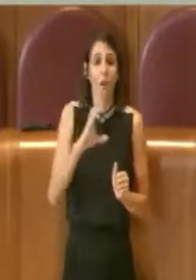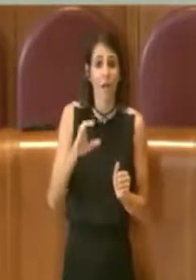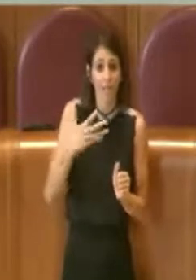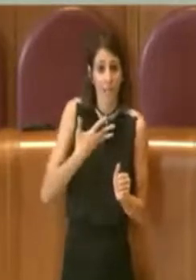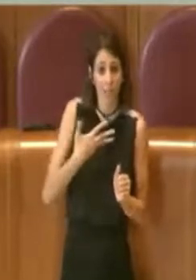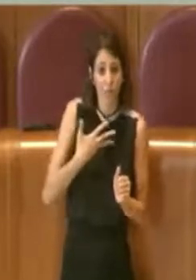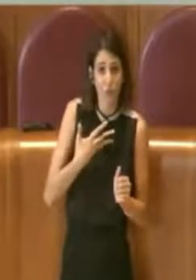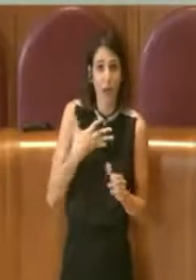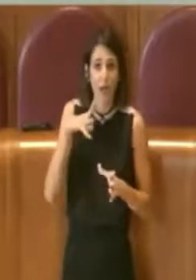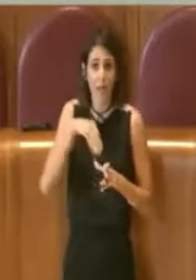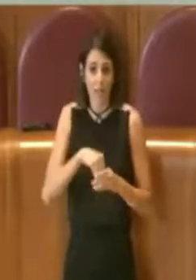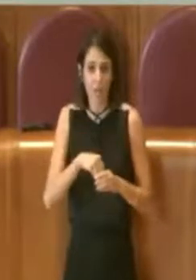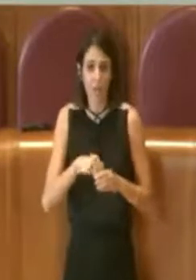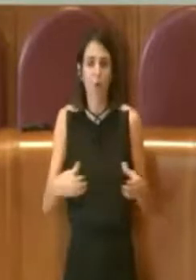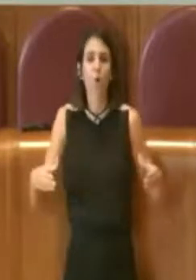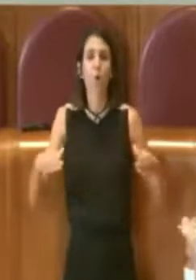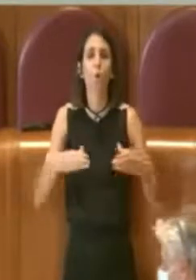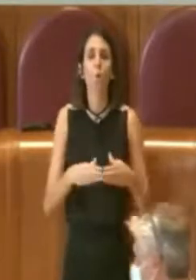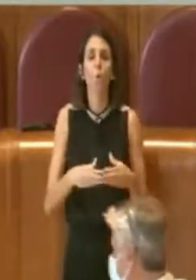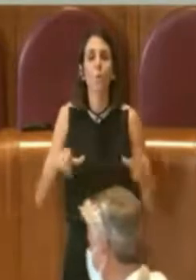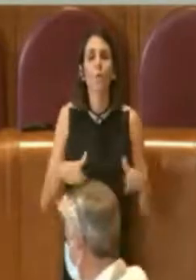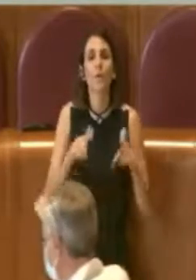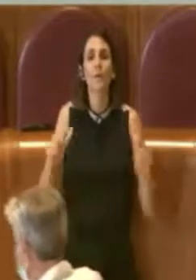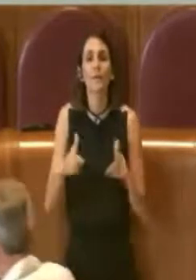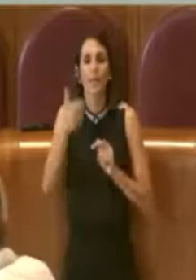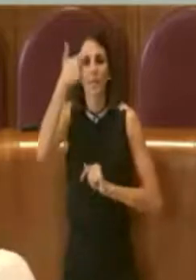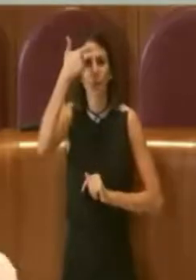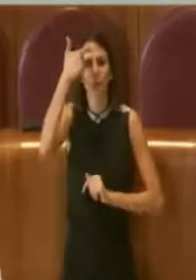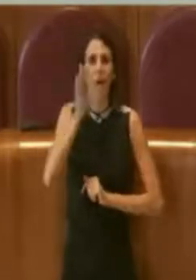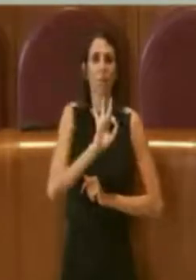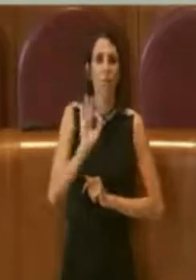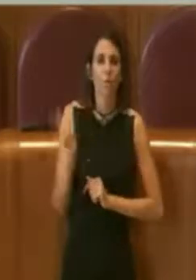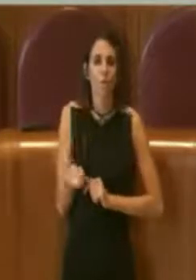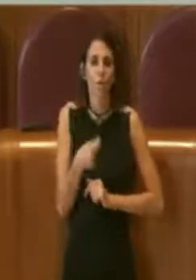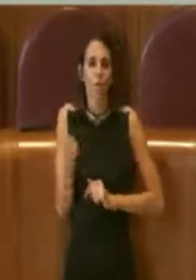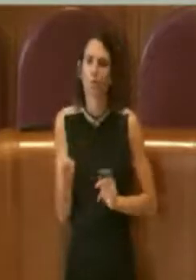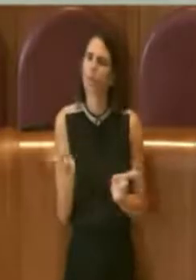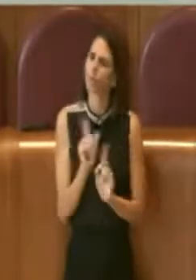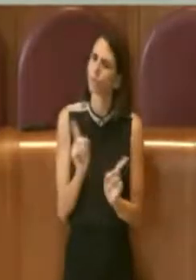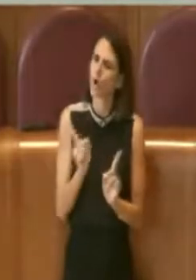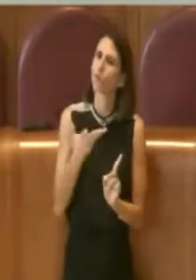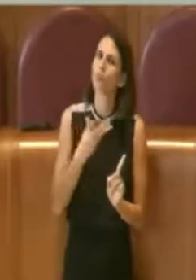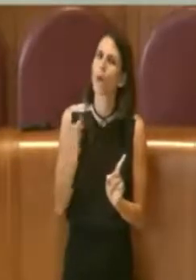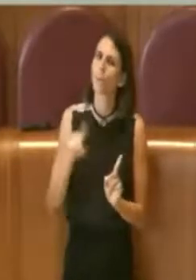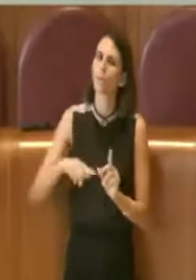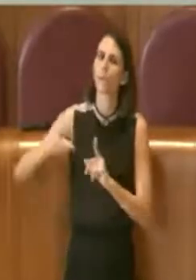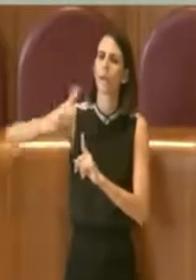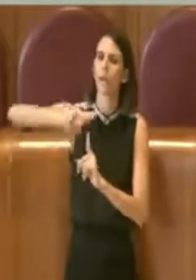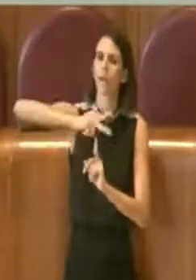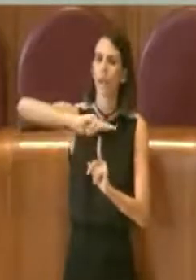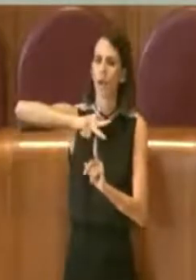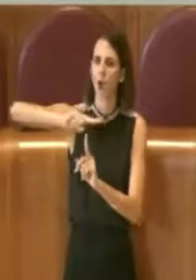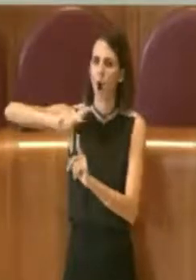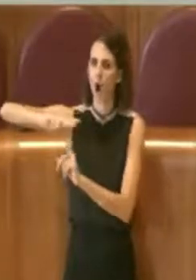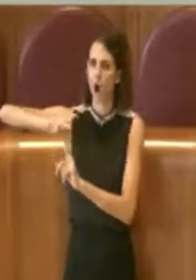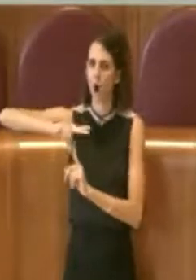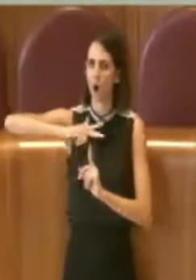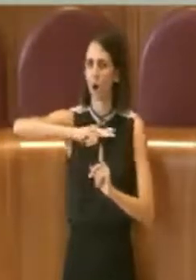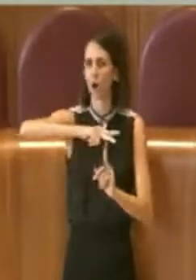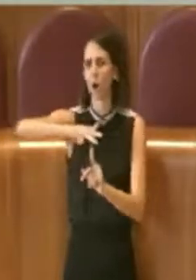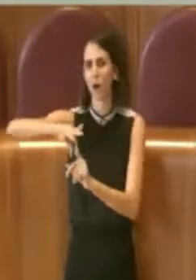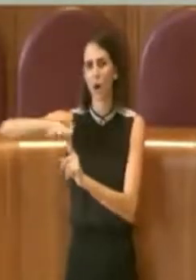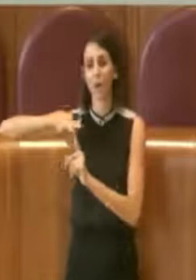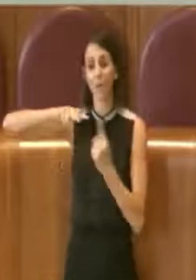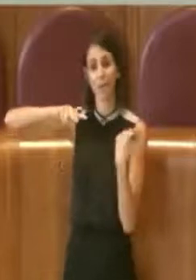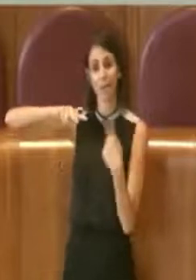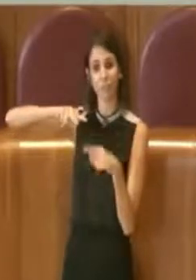Stato né nei vigi del fuoco ma ci sono anche gli elicotteri che sono utilizzati